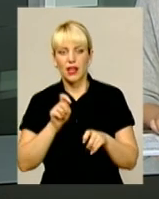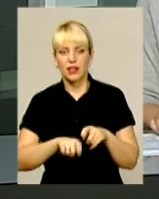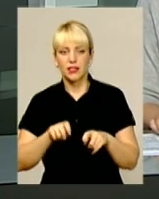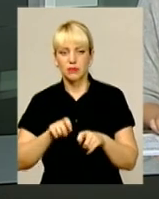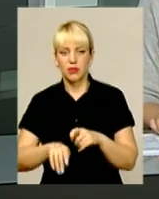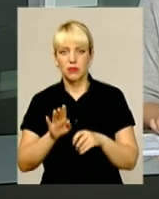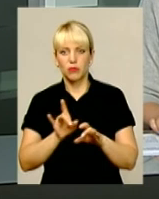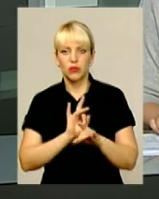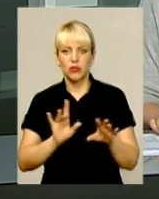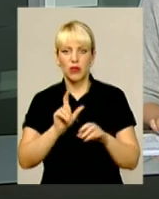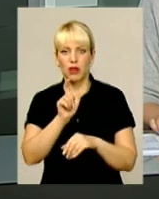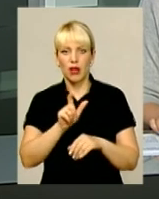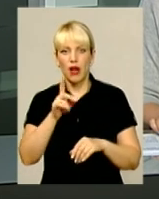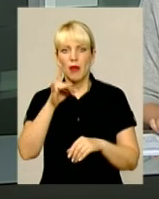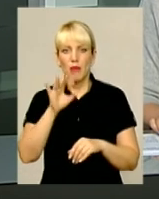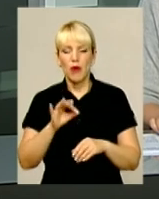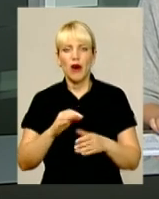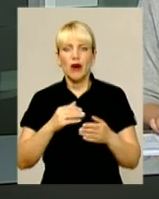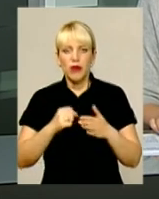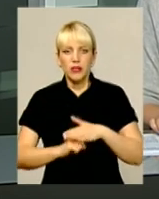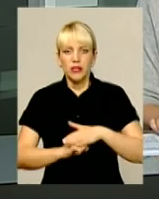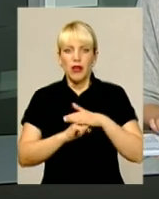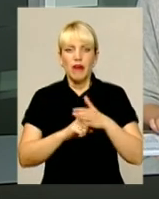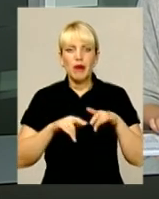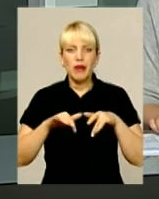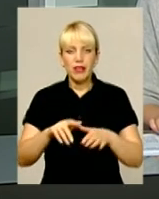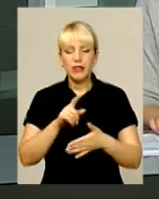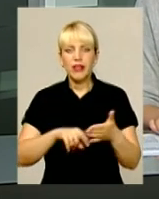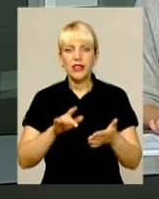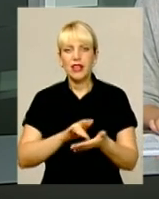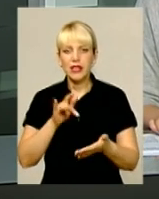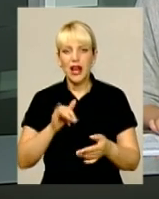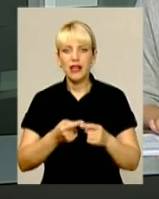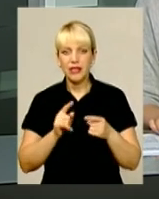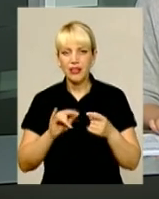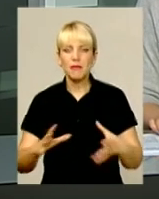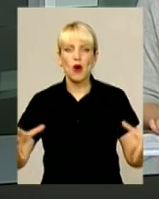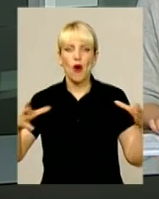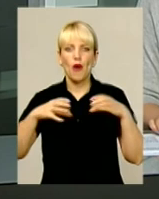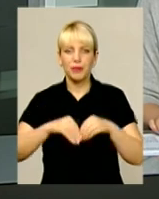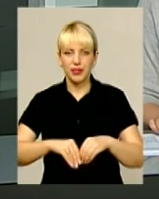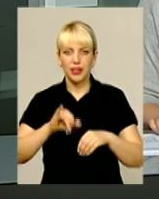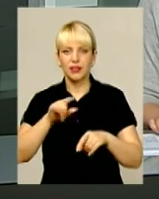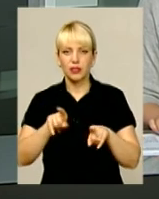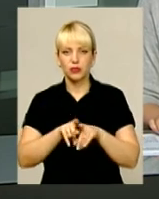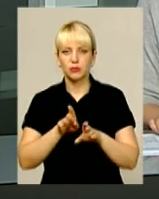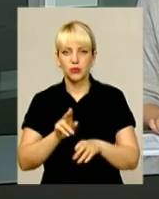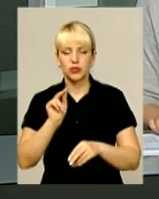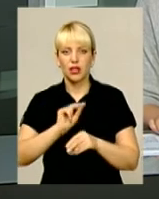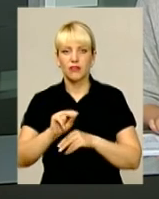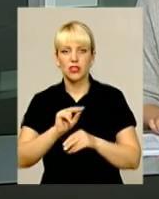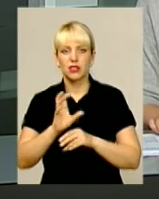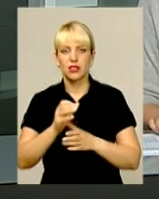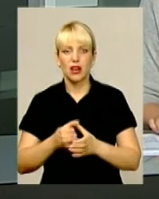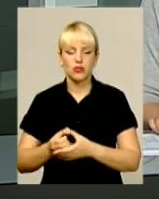розповідатимуть краянам про основи процесу децентралізації і підводні камені об'єднання. А ще навчатимуть, як згуртувати